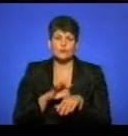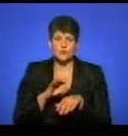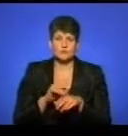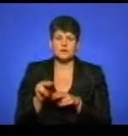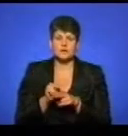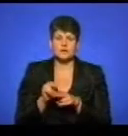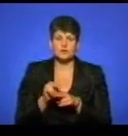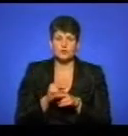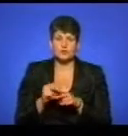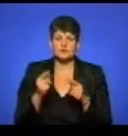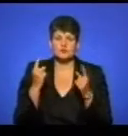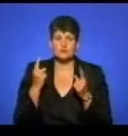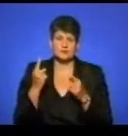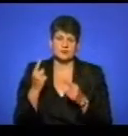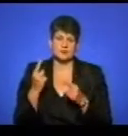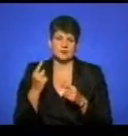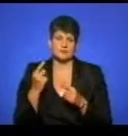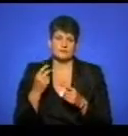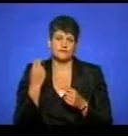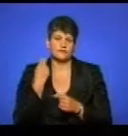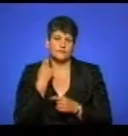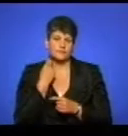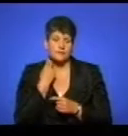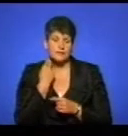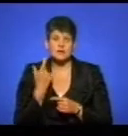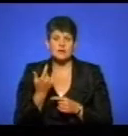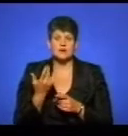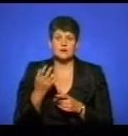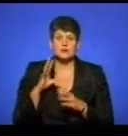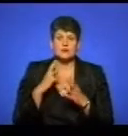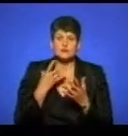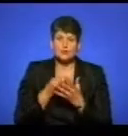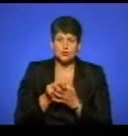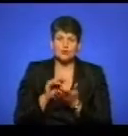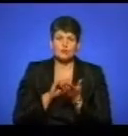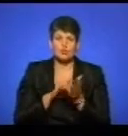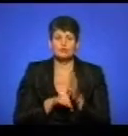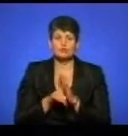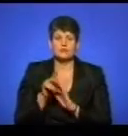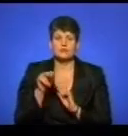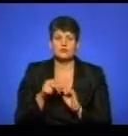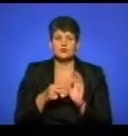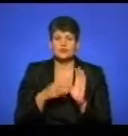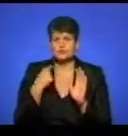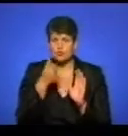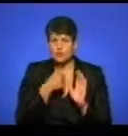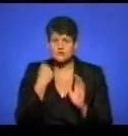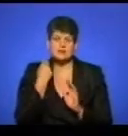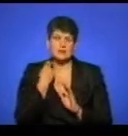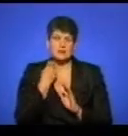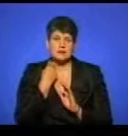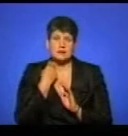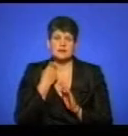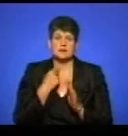Святого Бенедикта у Великій Британії. Свою подорож під назвою «Навколо світу» чоловік розпочав у 2007 році із Британії